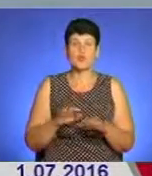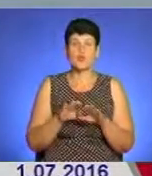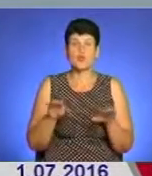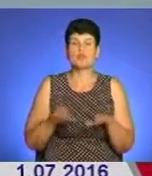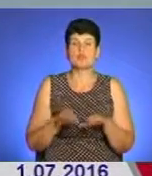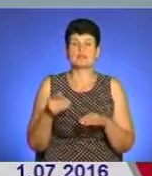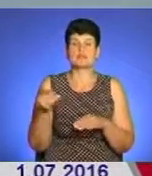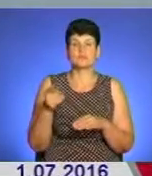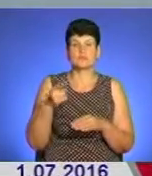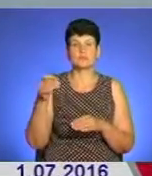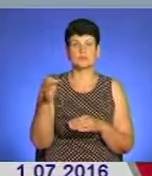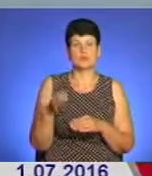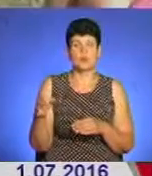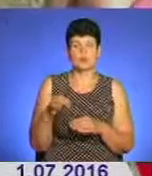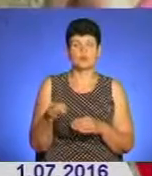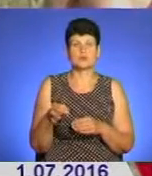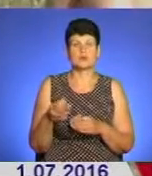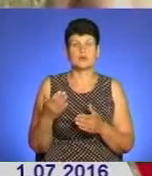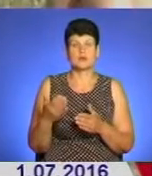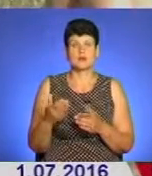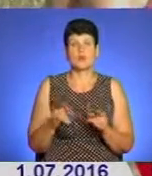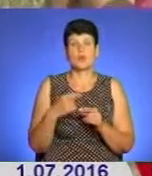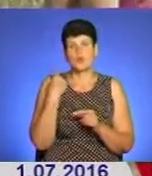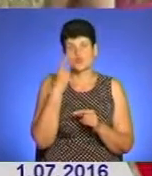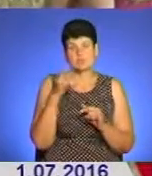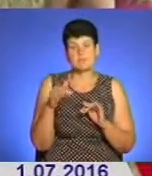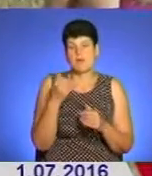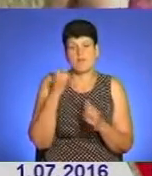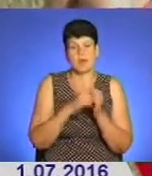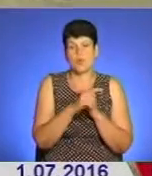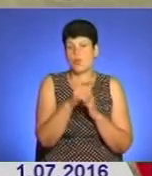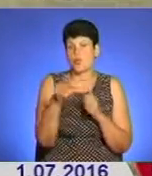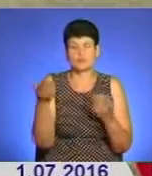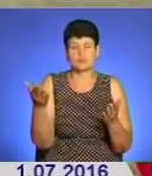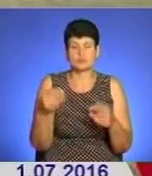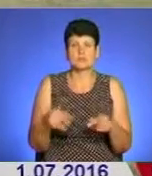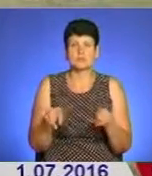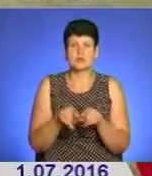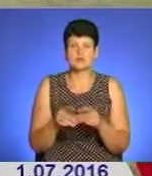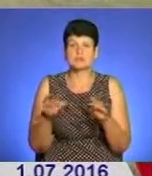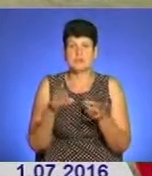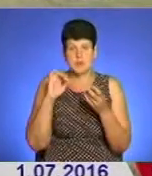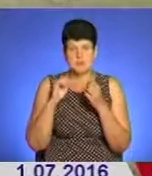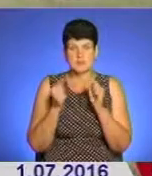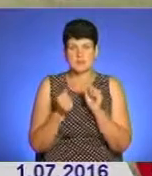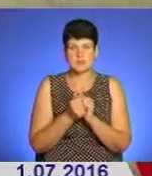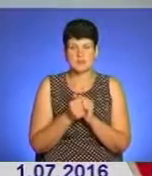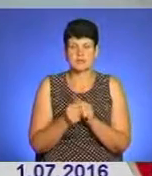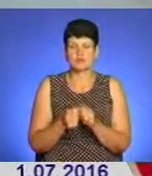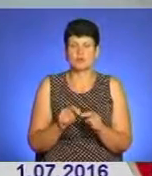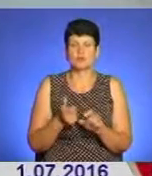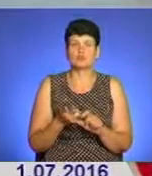водоймі або утриматись від такого задоволення – особиста справа кожного. Також варто пам'ятати про епідемічну